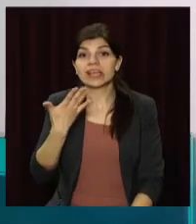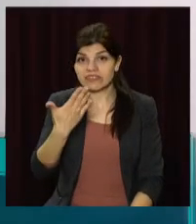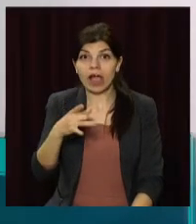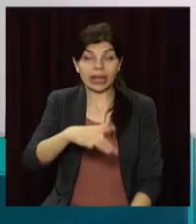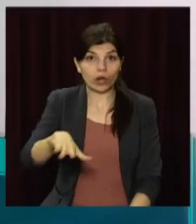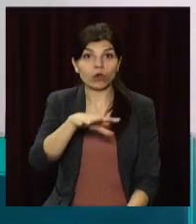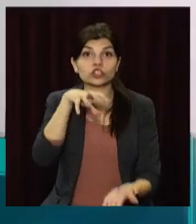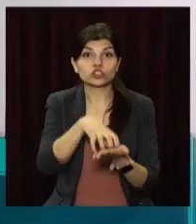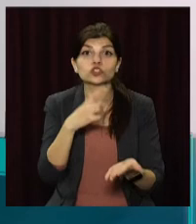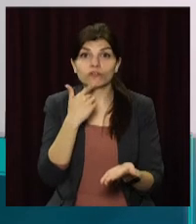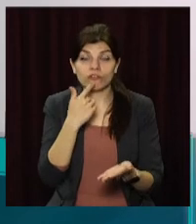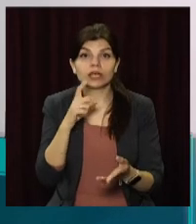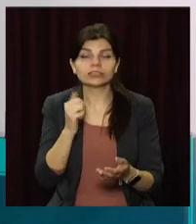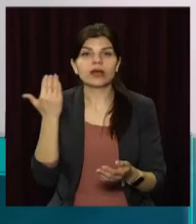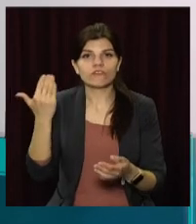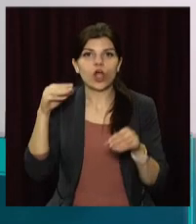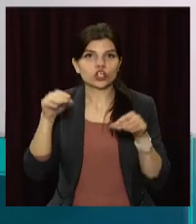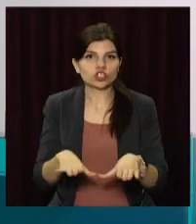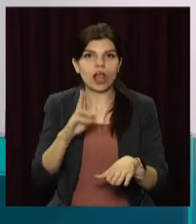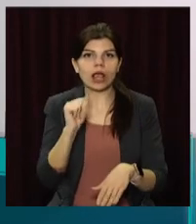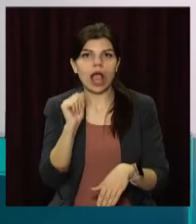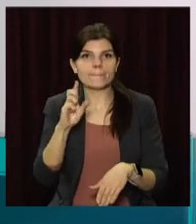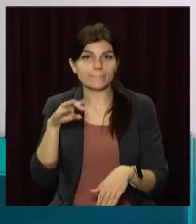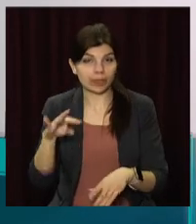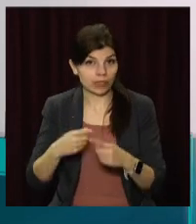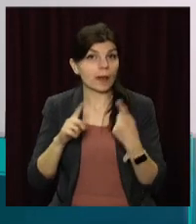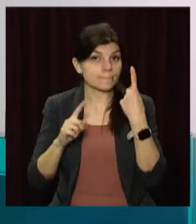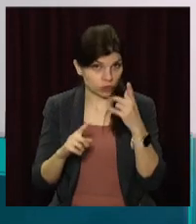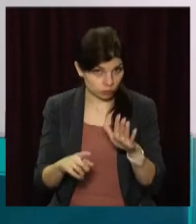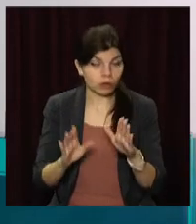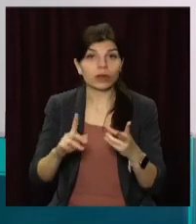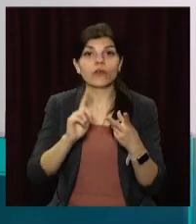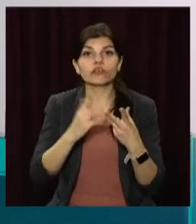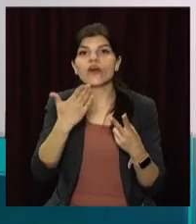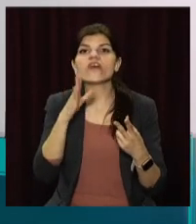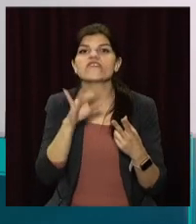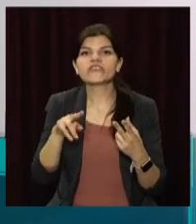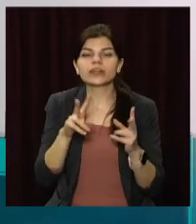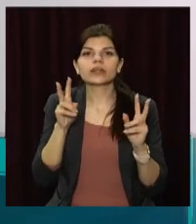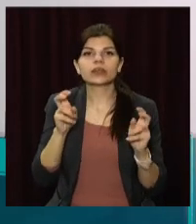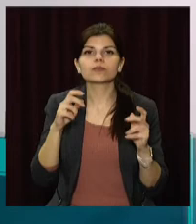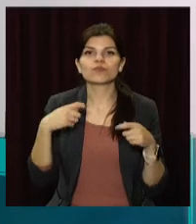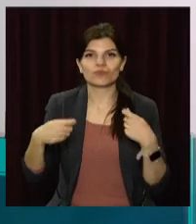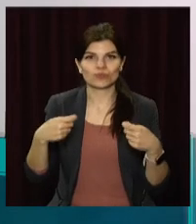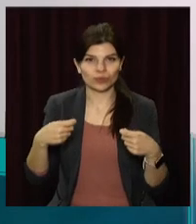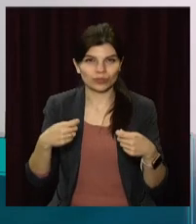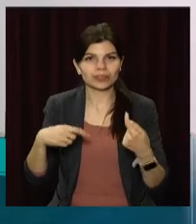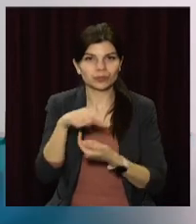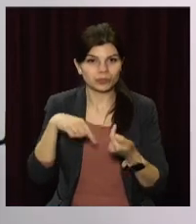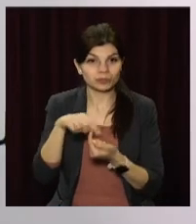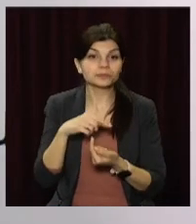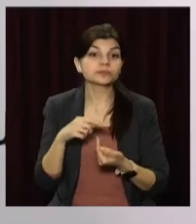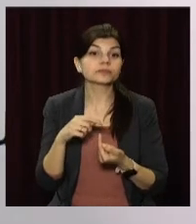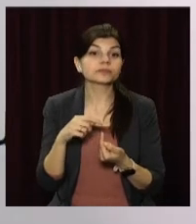червоній зоні за рішенням Кабміну, це перше. Друге, ваш вид економічної діяльності або вид економічної